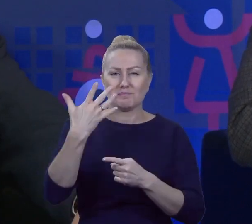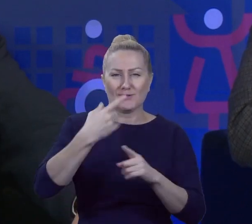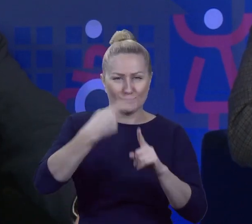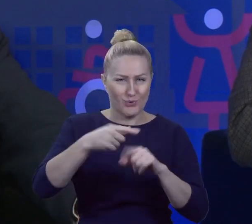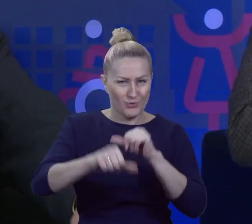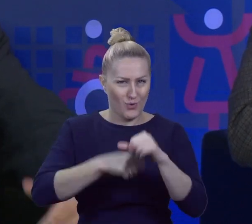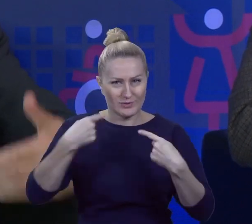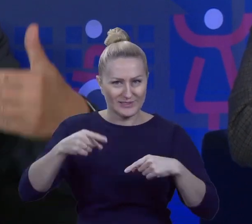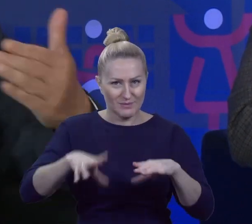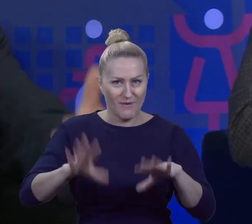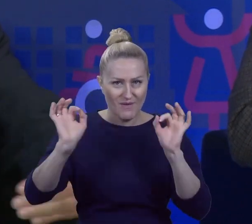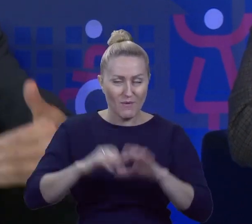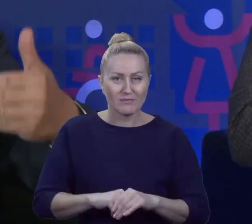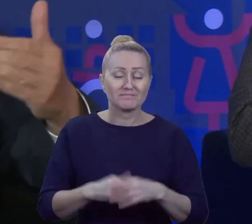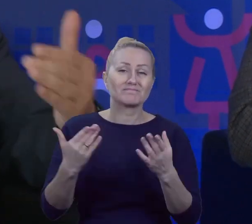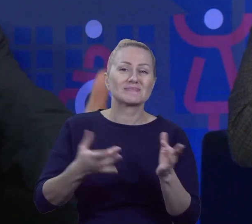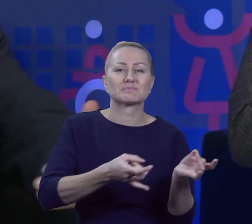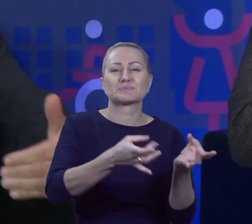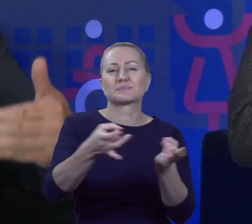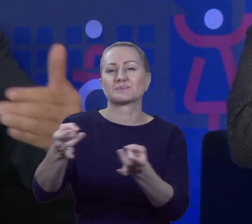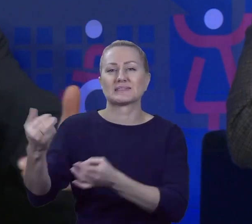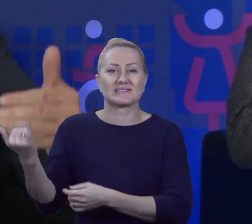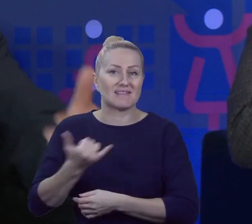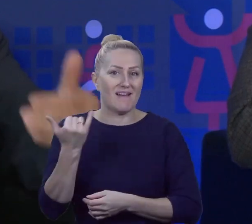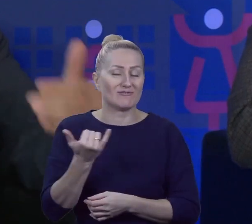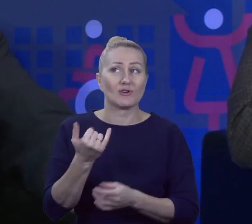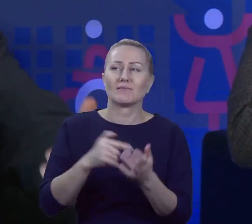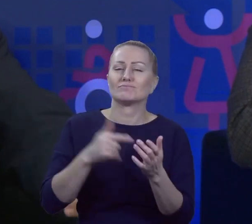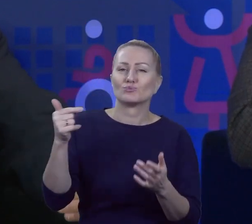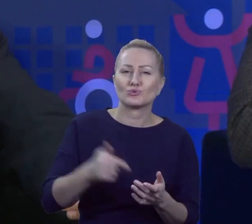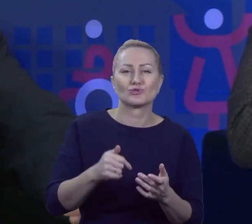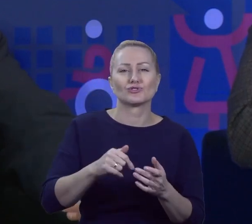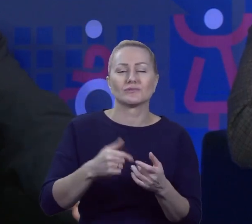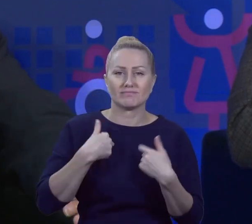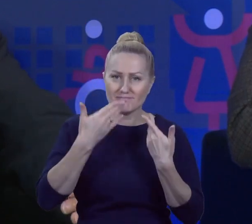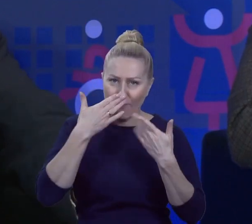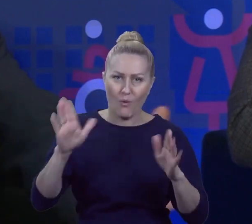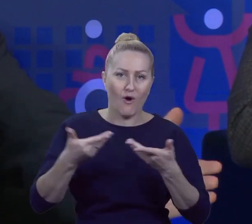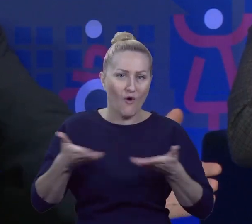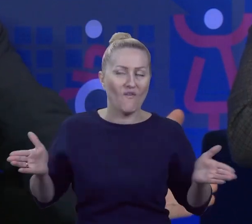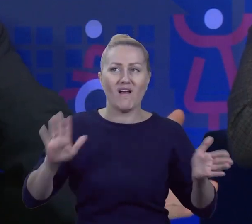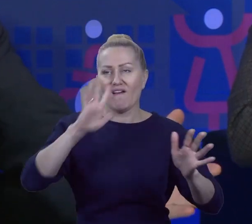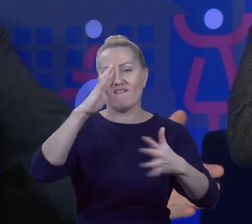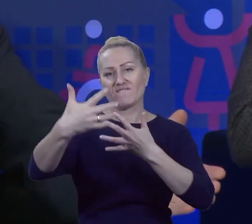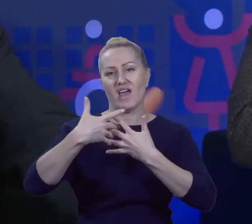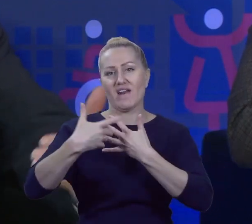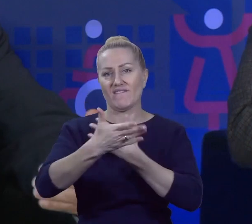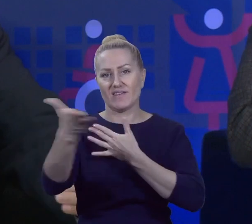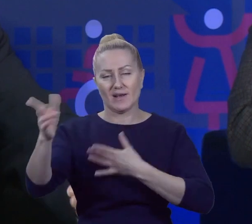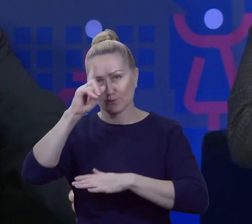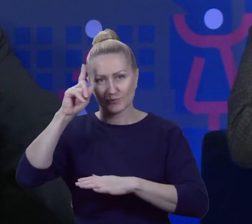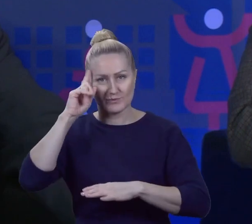było wyborów. Ale za każdym razem trzeba się poddać ogromnej weryfikacji mieszkańców. I ja